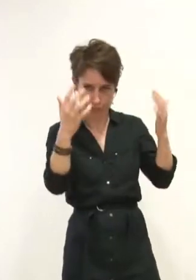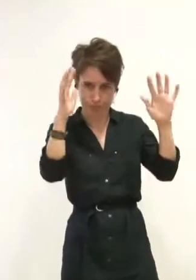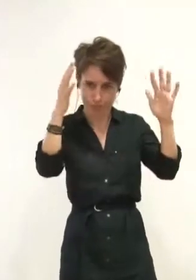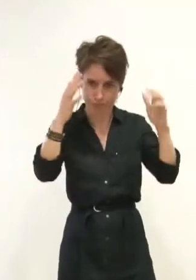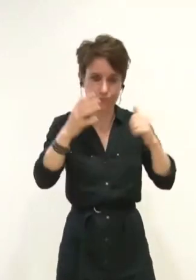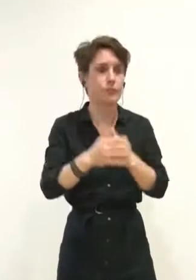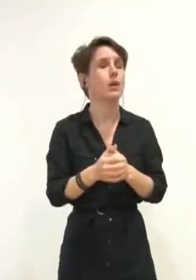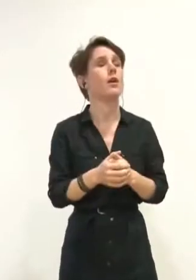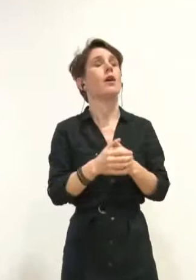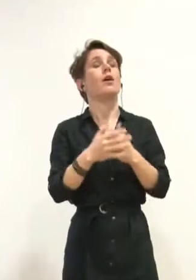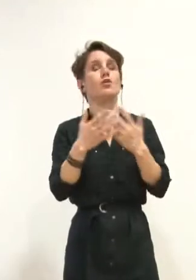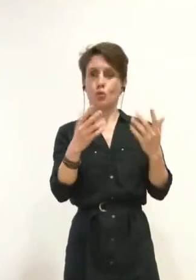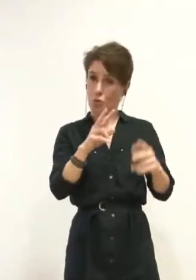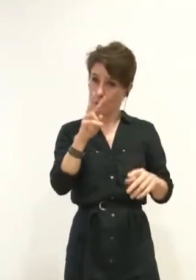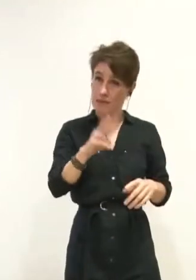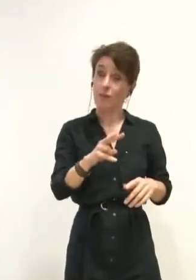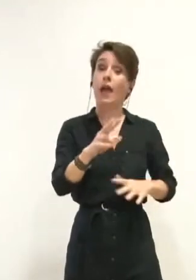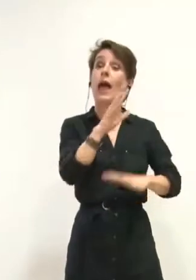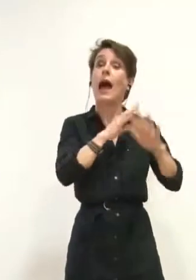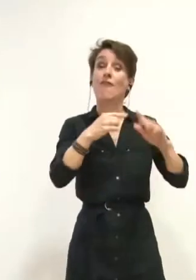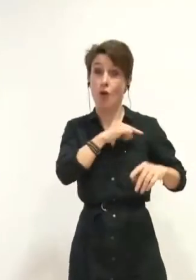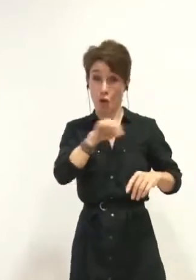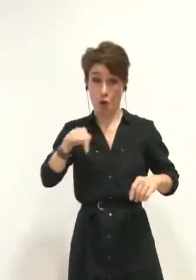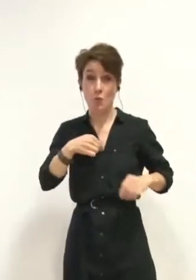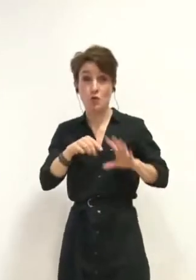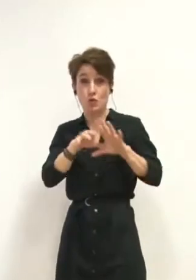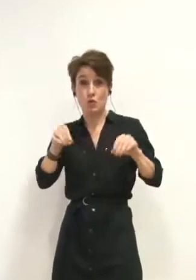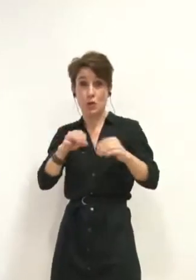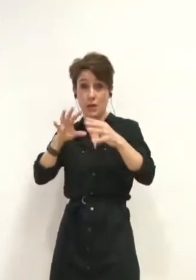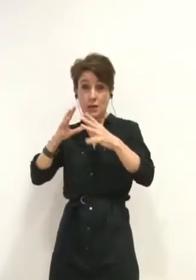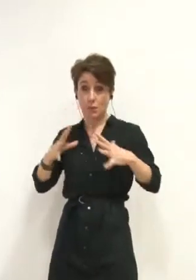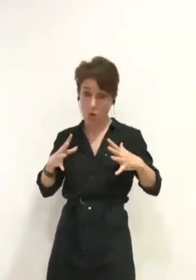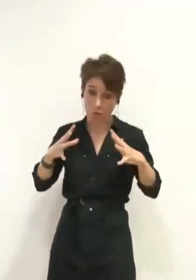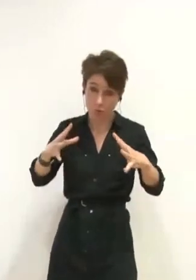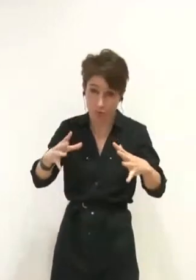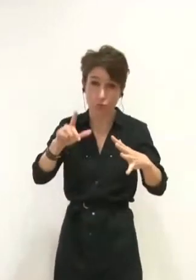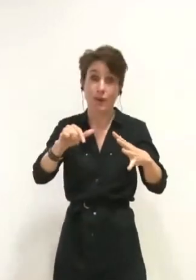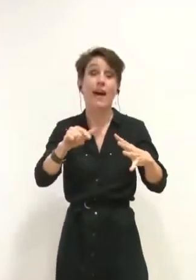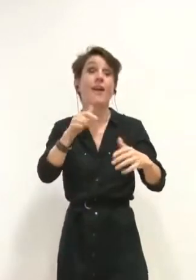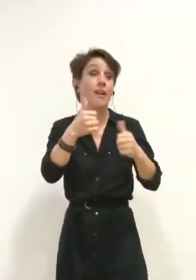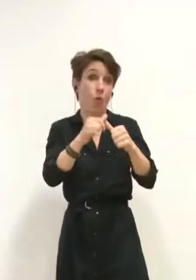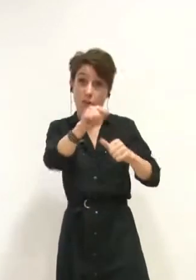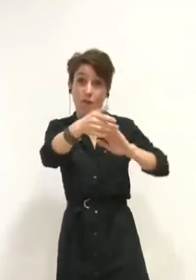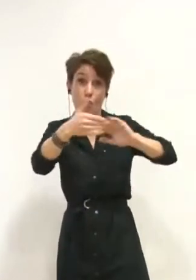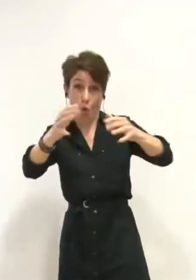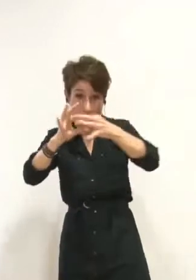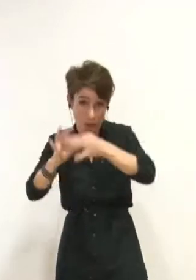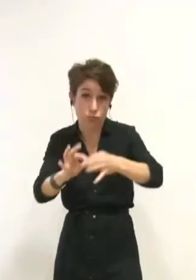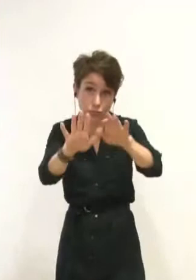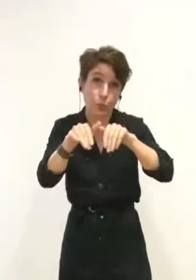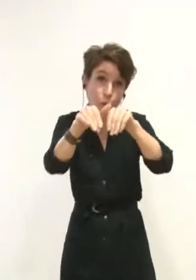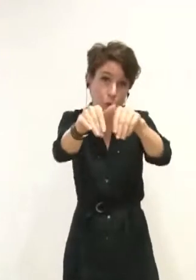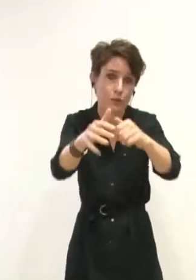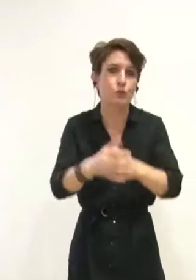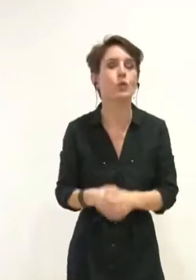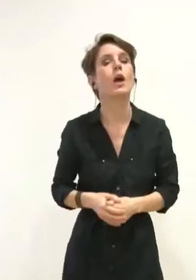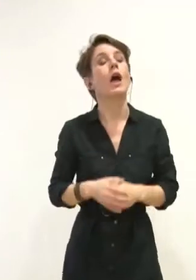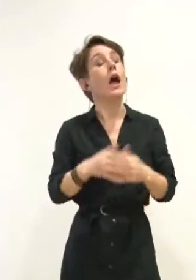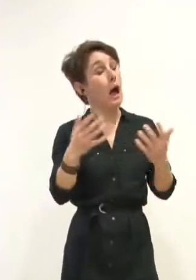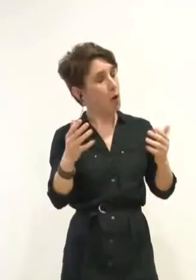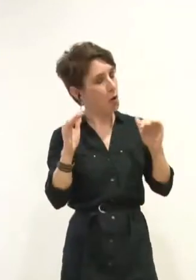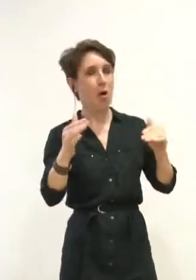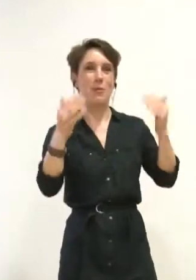les actions engagées avant votre arrivée. Avant de rentrer dans les détails, quelques bons points concernant 3 dossiers.